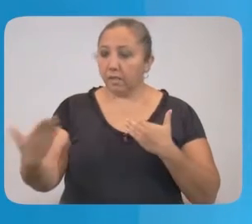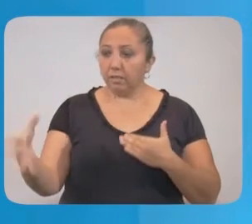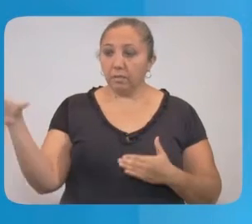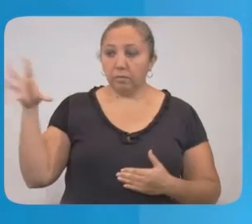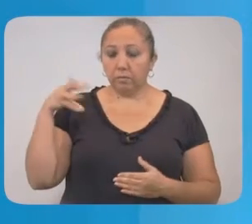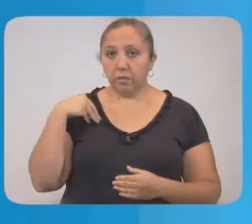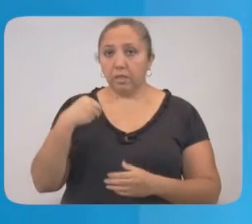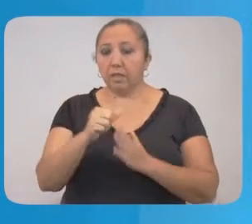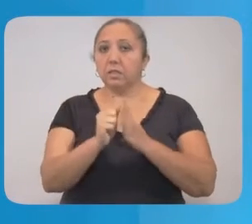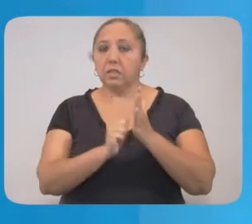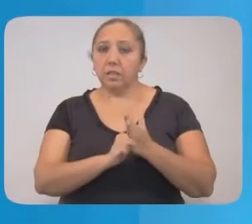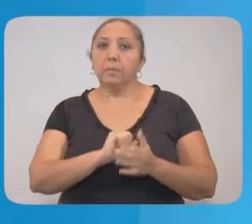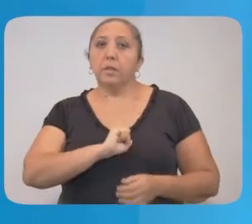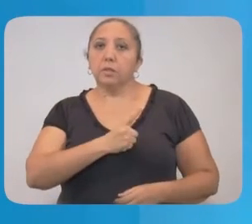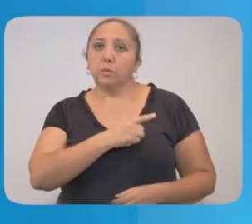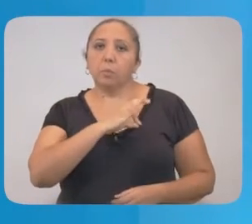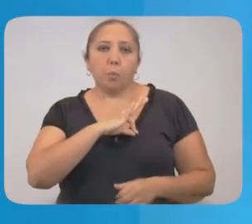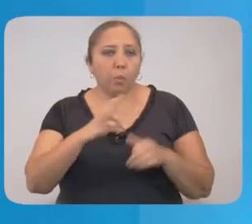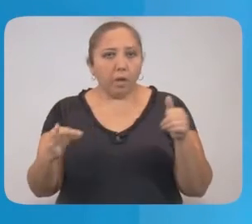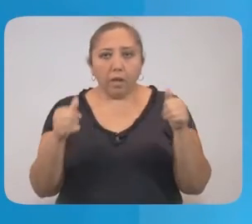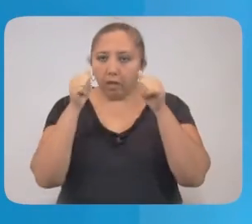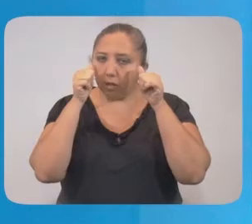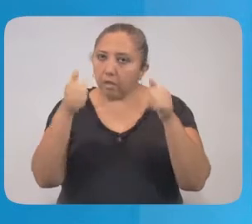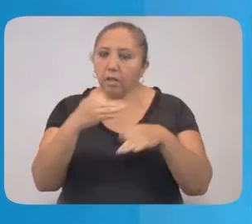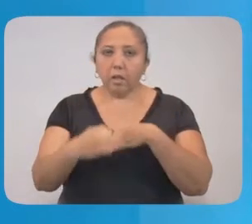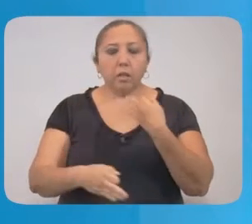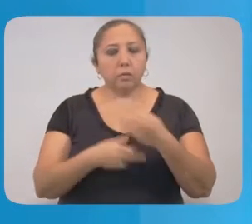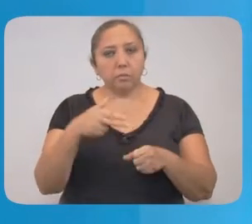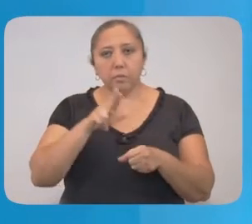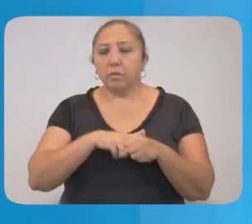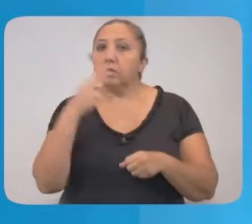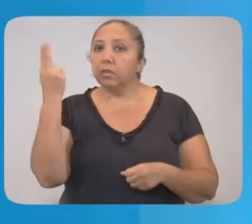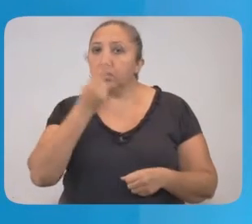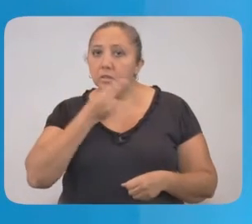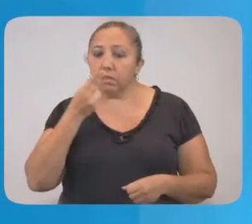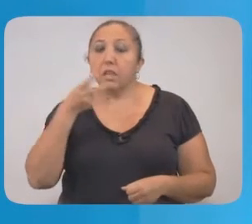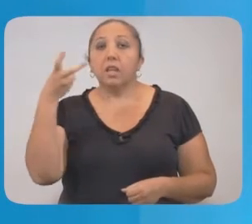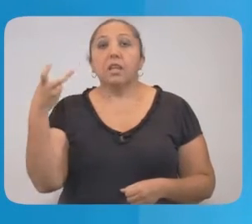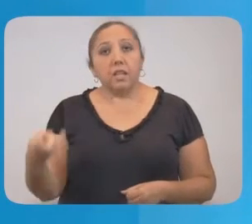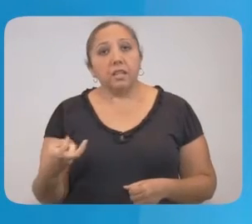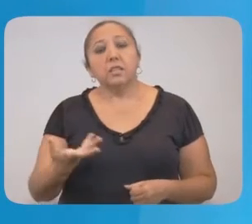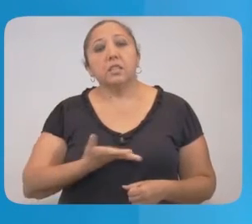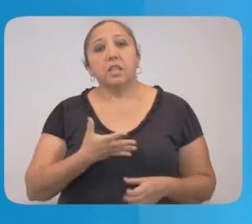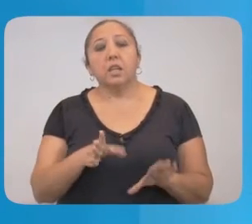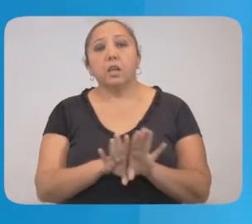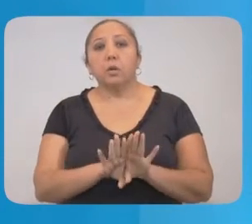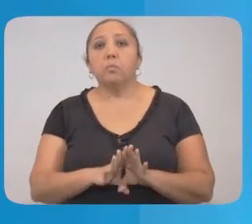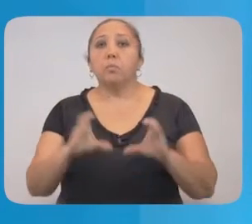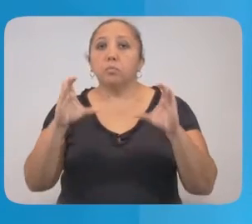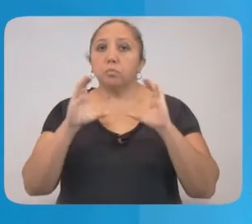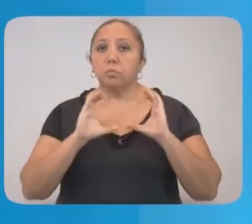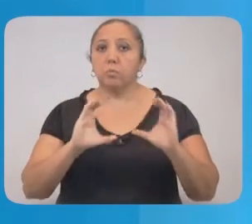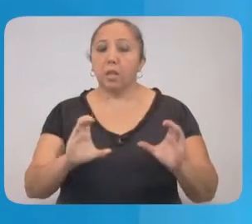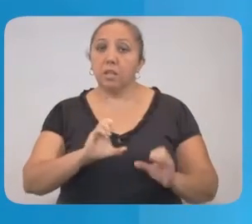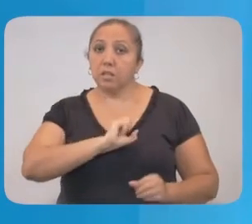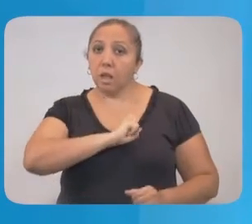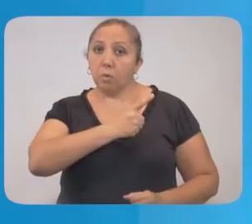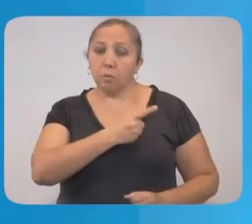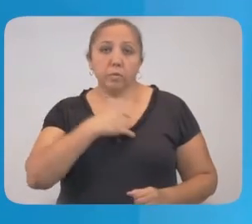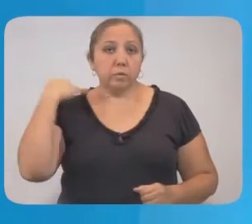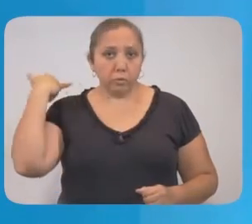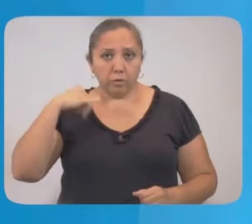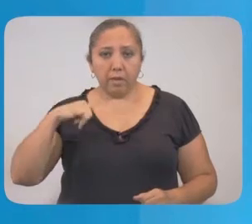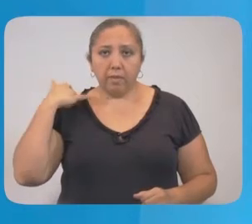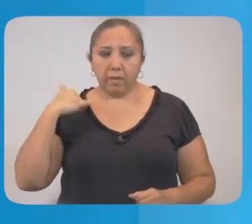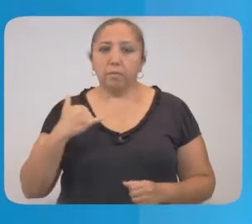número 80982-2826, Ichmayawich Español. Bale, lejela, chenutialmak tuchik pajalti le coronavirus COVID